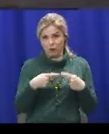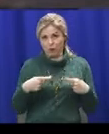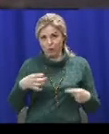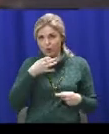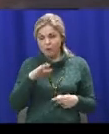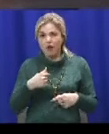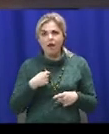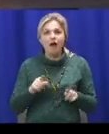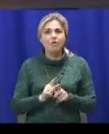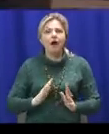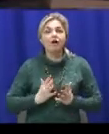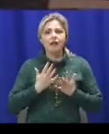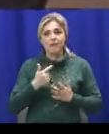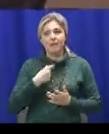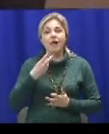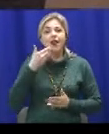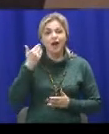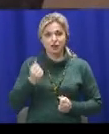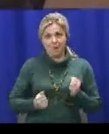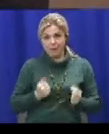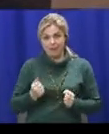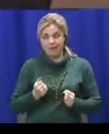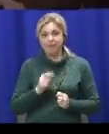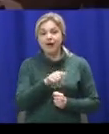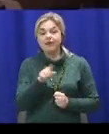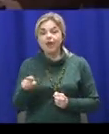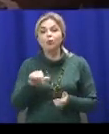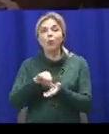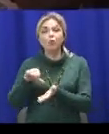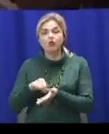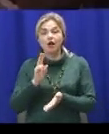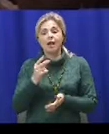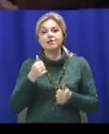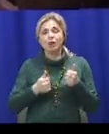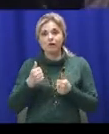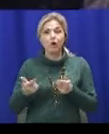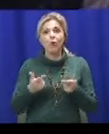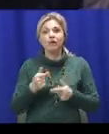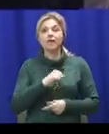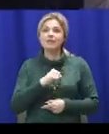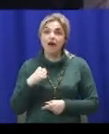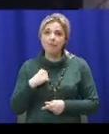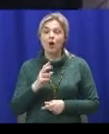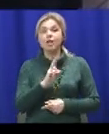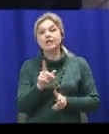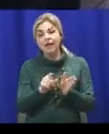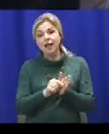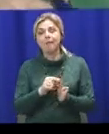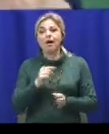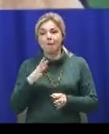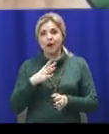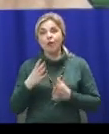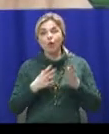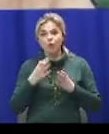адреналін, що мені було набагато легше бігти. Дехто з учасників відбору до змагань готувався самостійно. З кимось працював досвідчений тренер. А